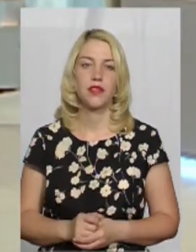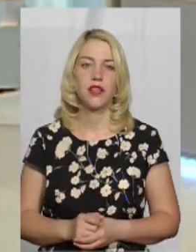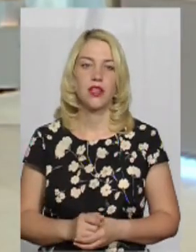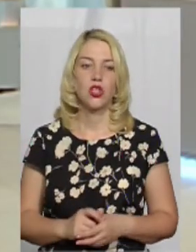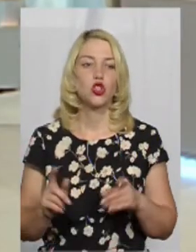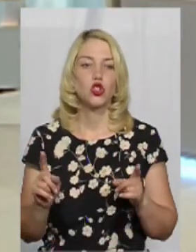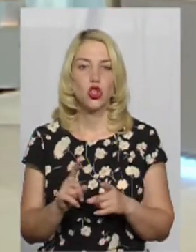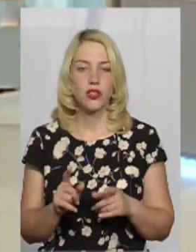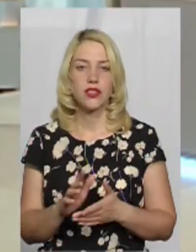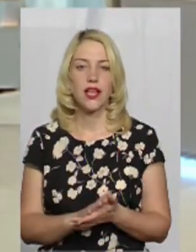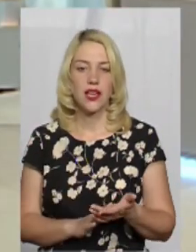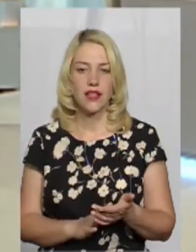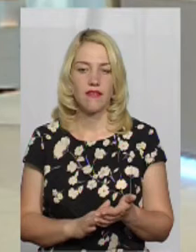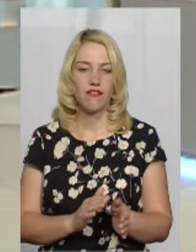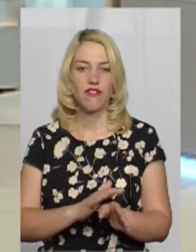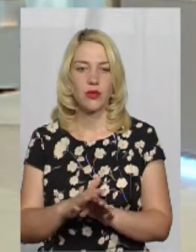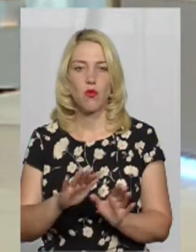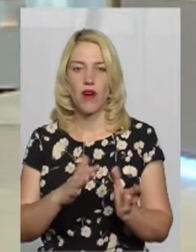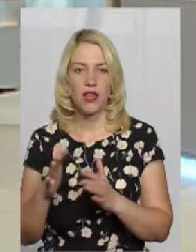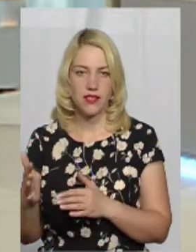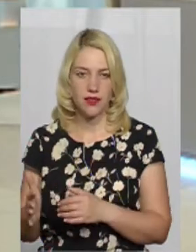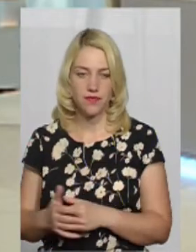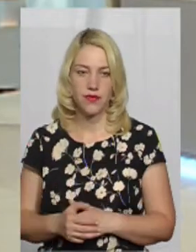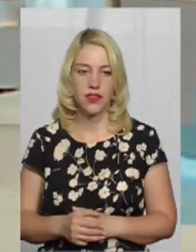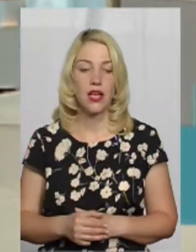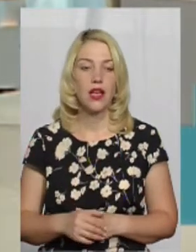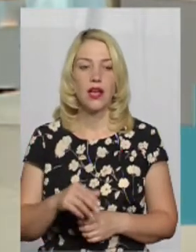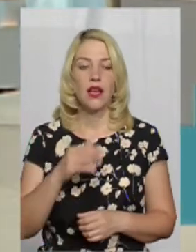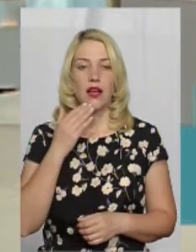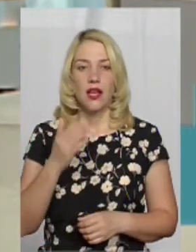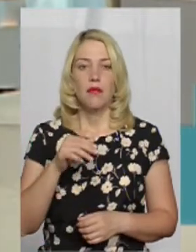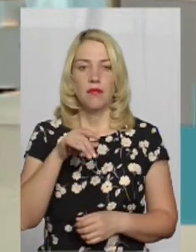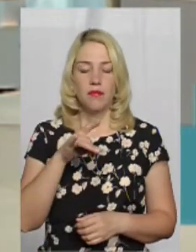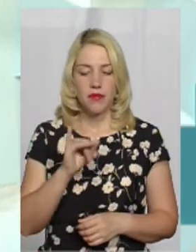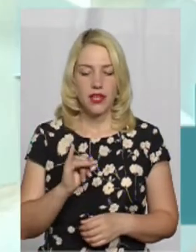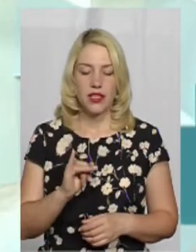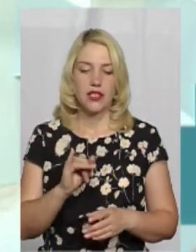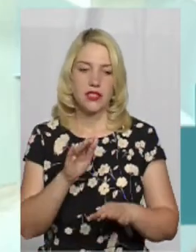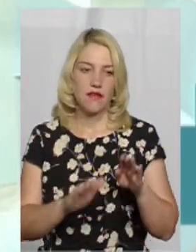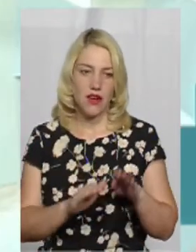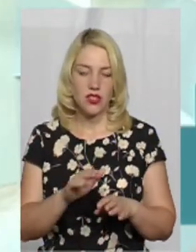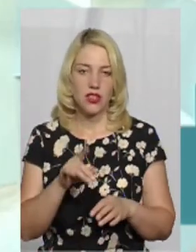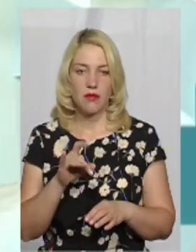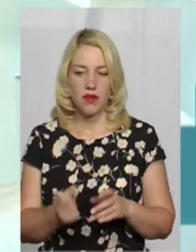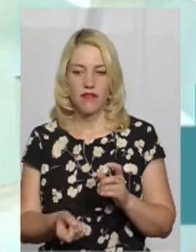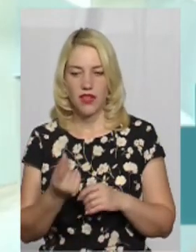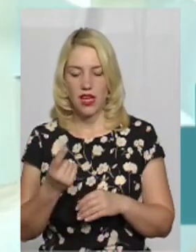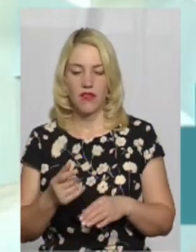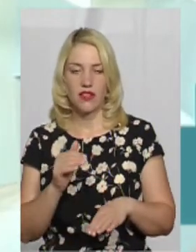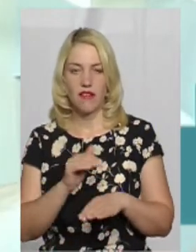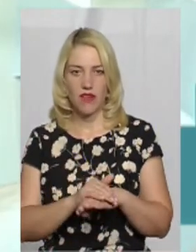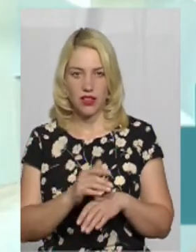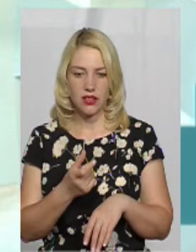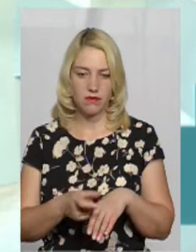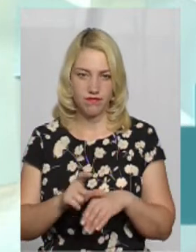Що далі відбувається? При зважуванні, тобто при виявленні факту перевищення габаритно